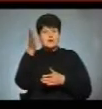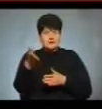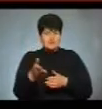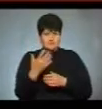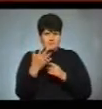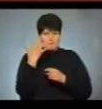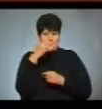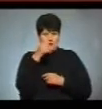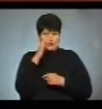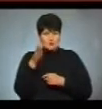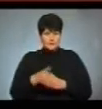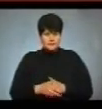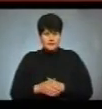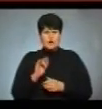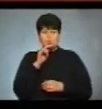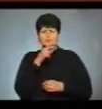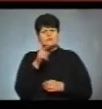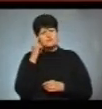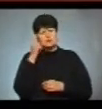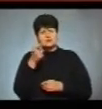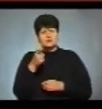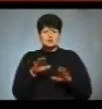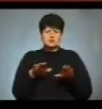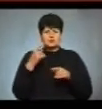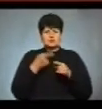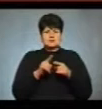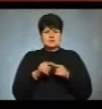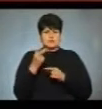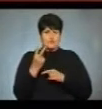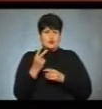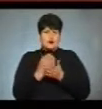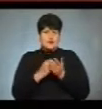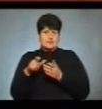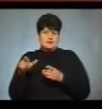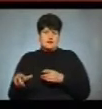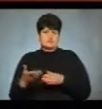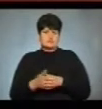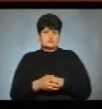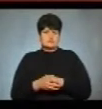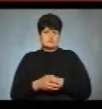'ять років. Ілла Конічно, як Ви оцінюєте позиції обох кандидатів з приводу проведення офіційних дебатів?